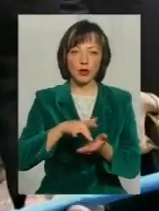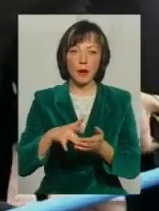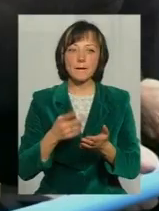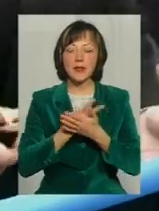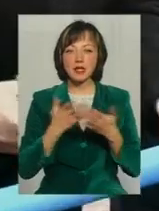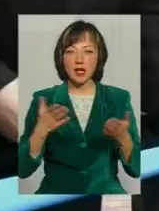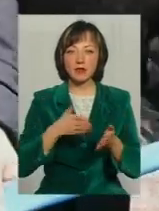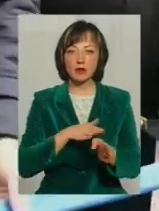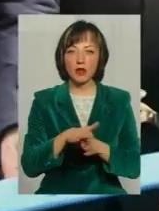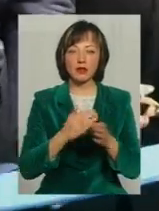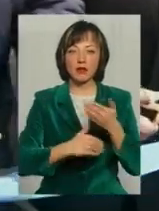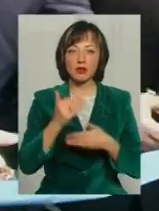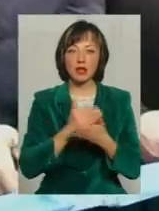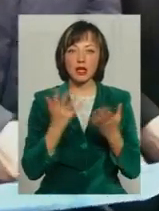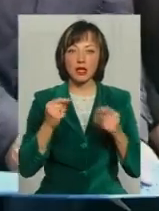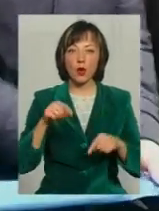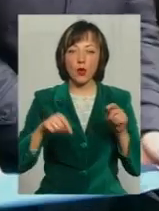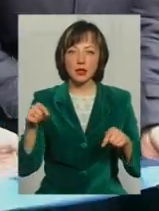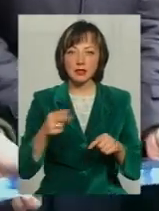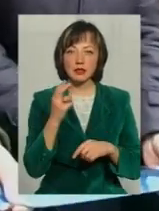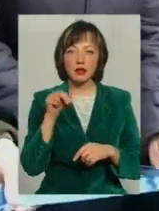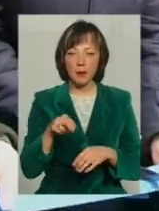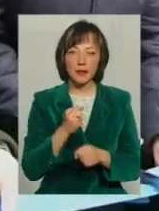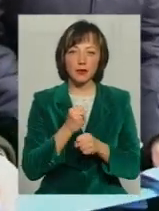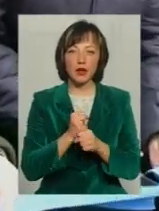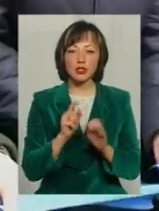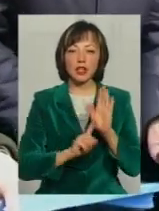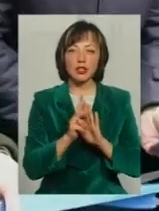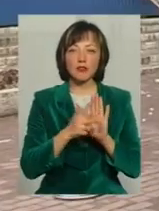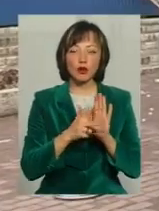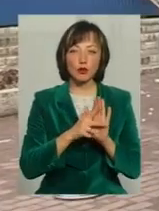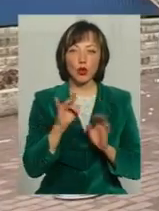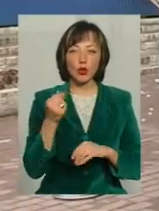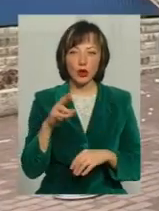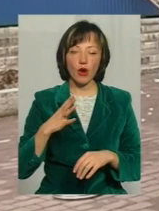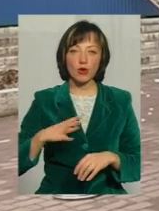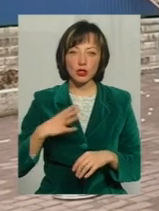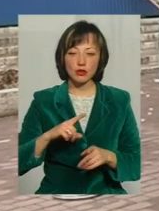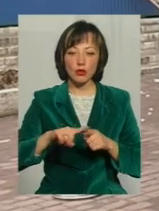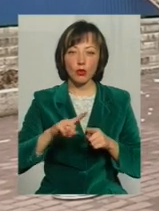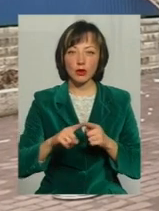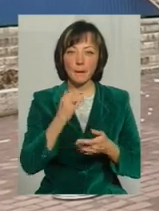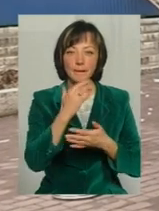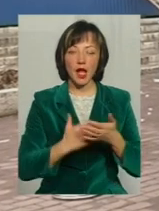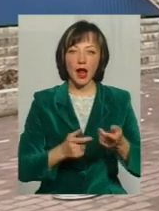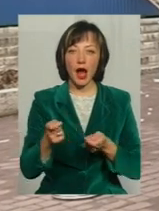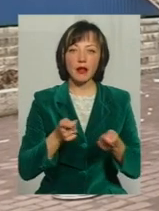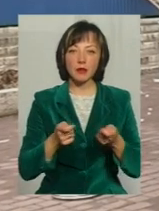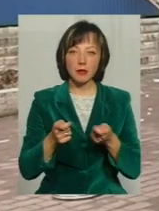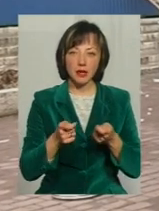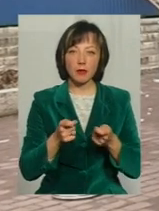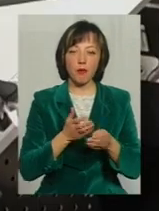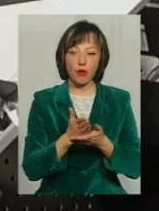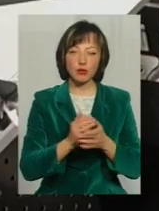відбулася в останній день осені, мобільний СНАП функціонуватиме лише з 8 грудня Очікується, що згодом перелік адмінопцій можна